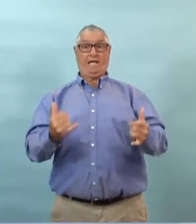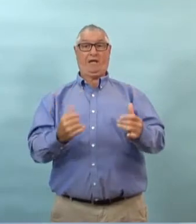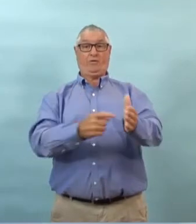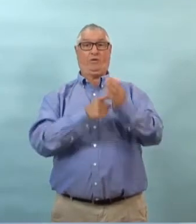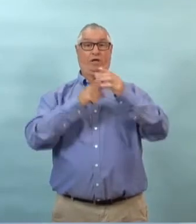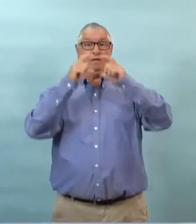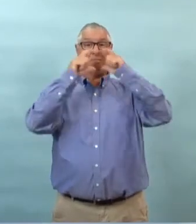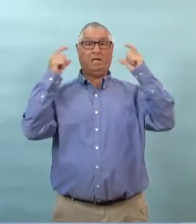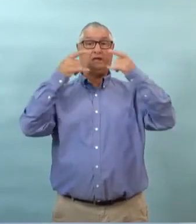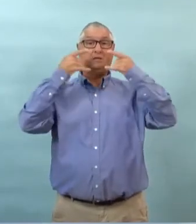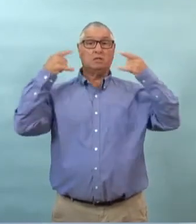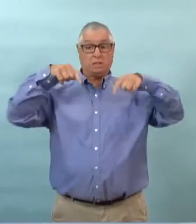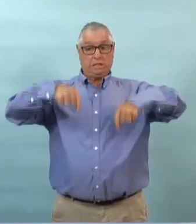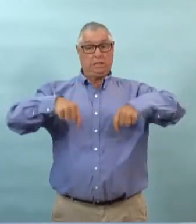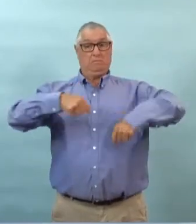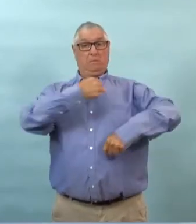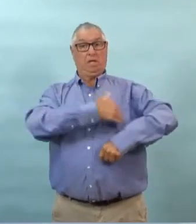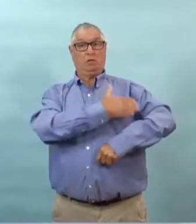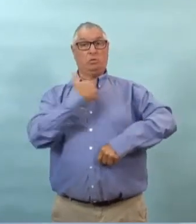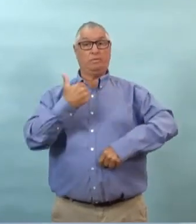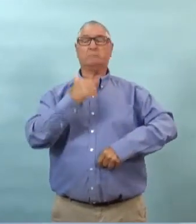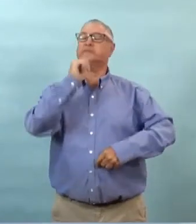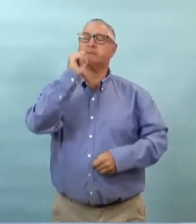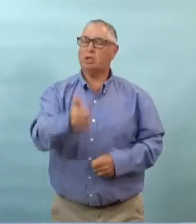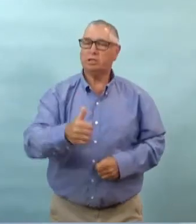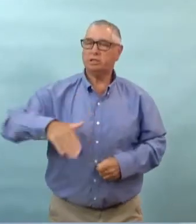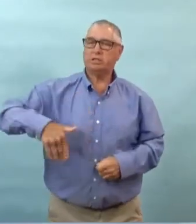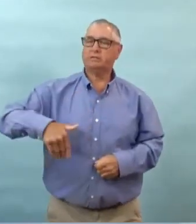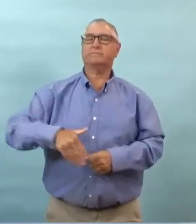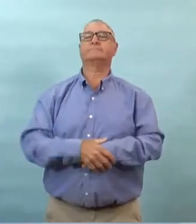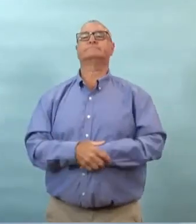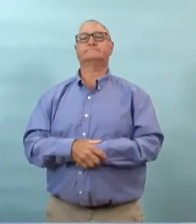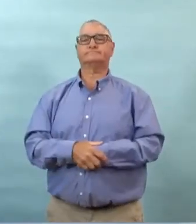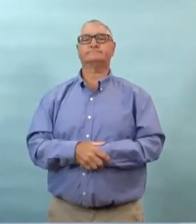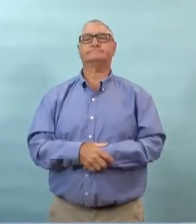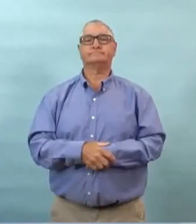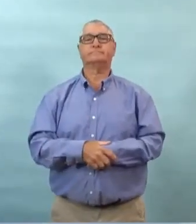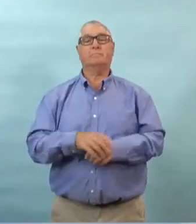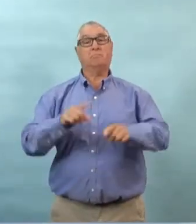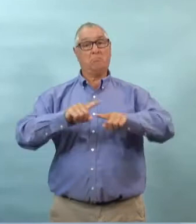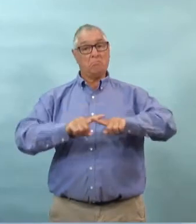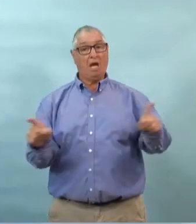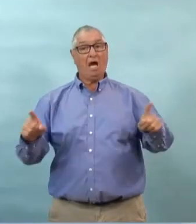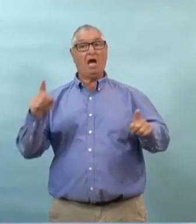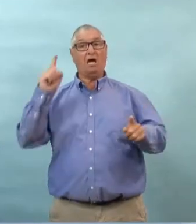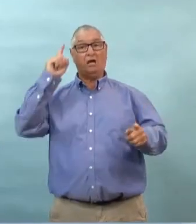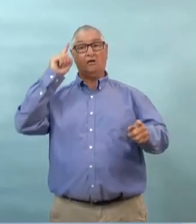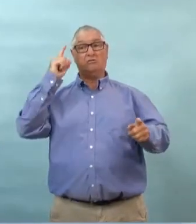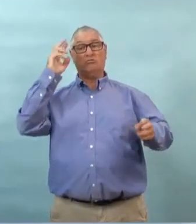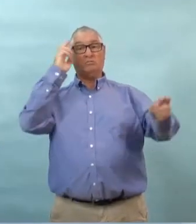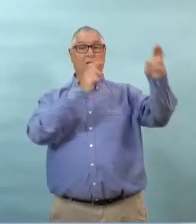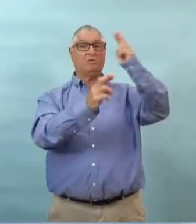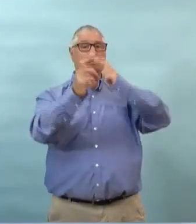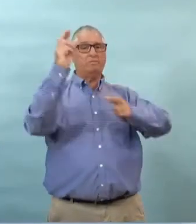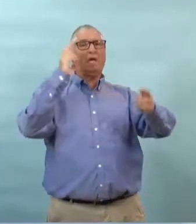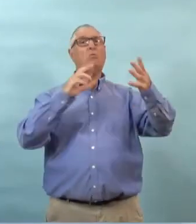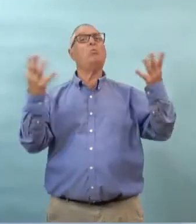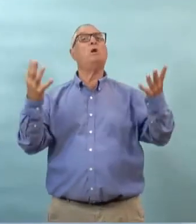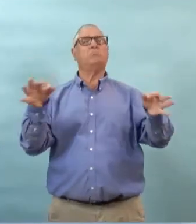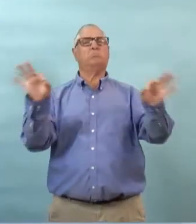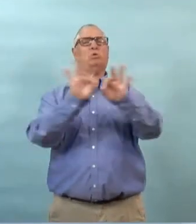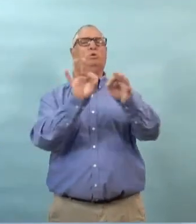mais à l'heure actuelle on n'a pas décidé d'adopter l'obligation de porter des masques ce que l'on continue à faire c'est de